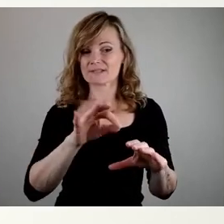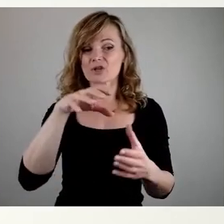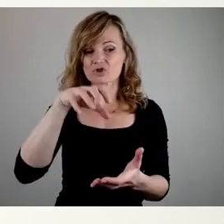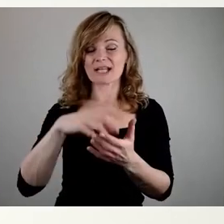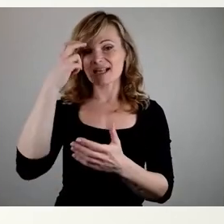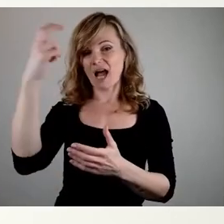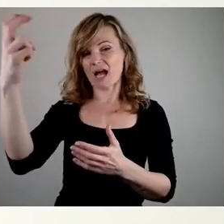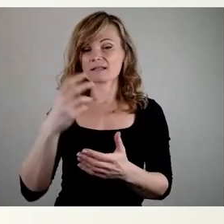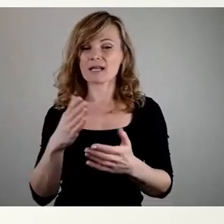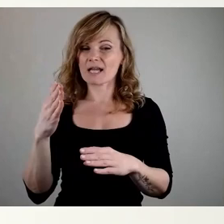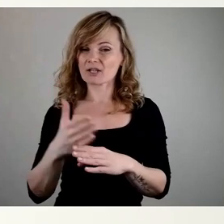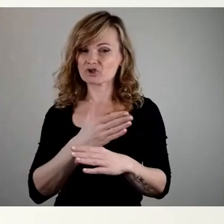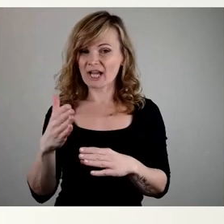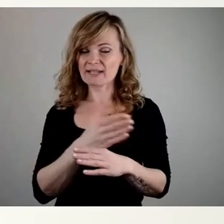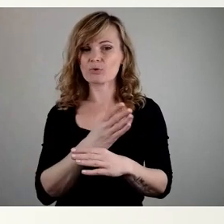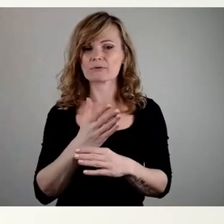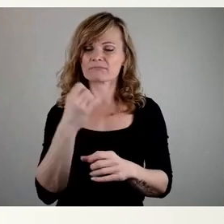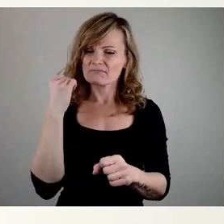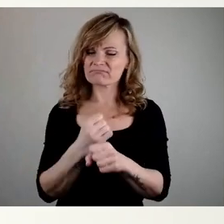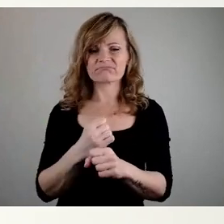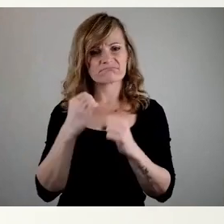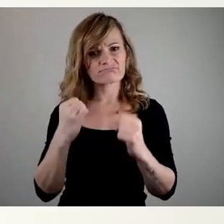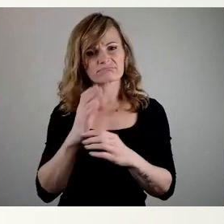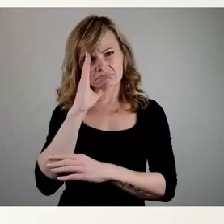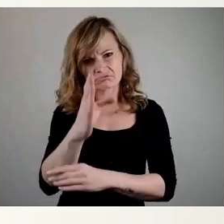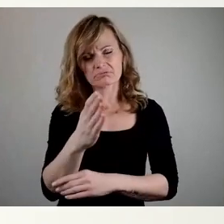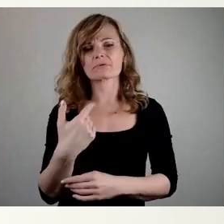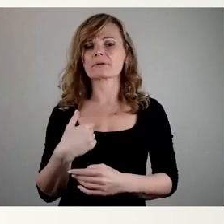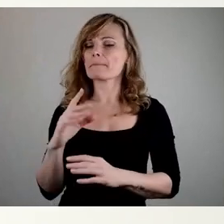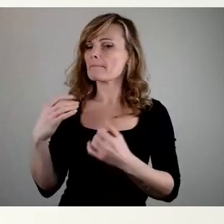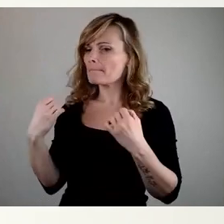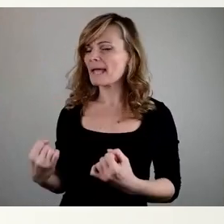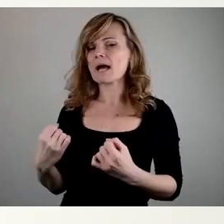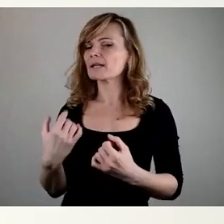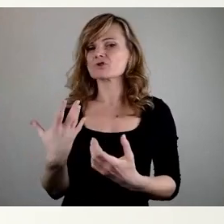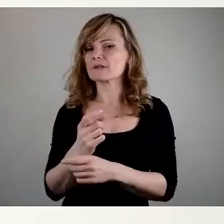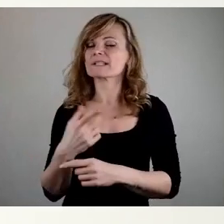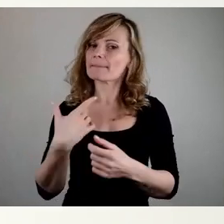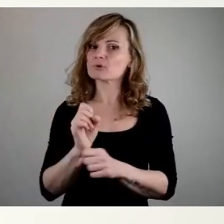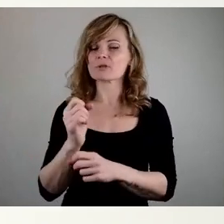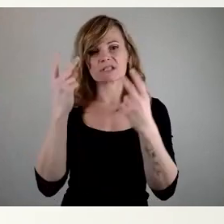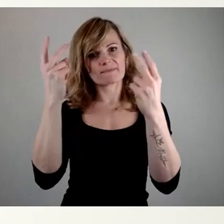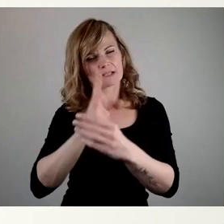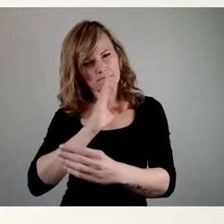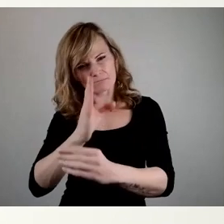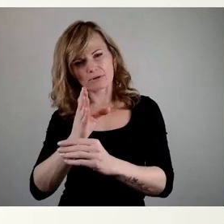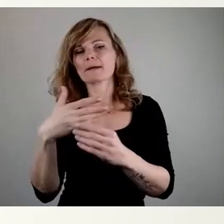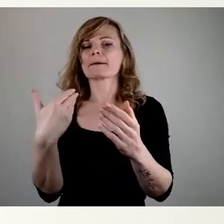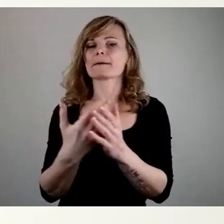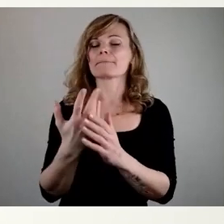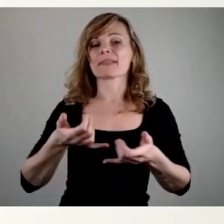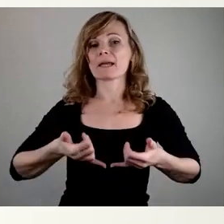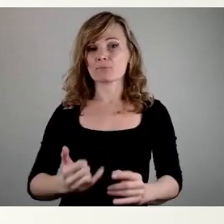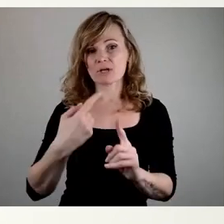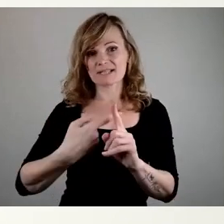wenn es nicht immer mehrheitlich war, gefunden haben. Eine wegweisende Entscheidung war, die rückläufigen Geburtenzahlen und dann